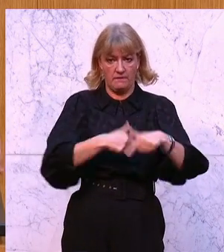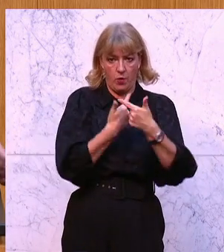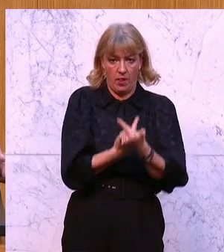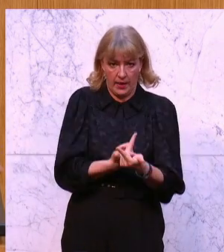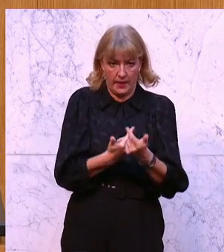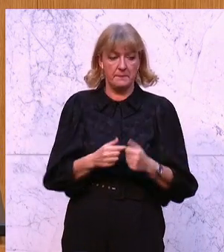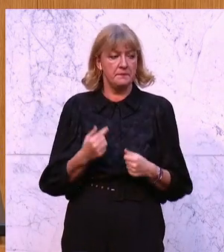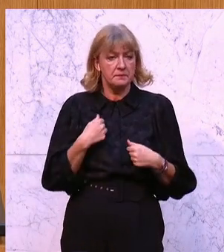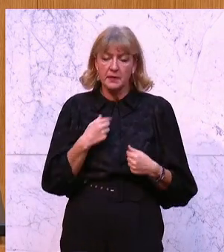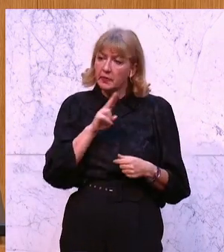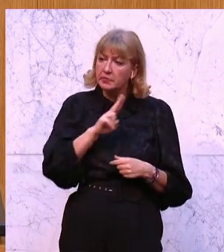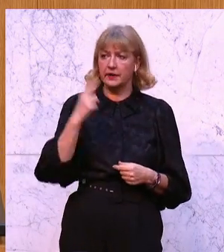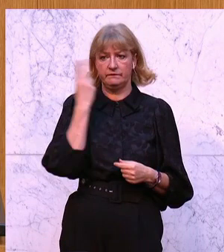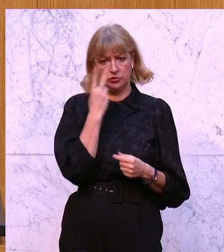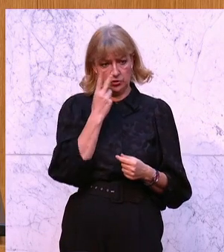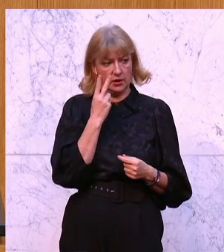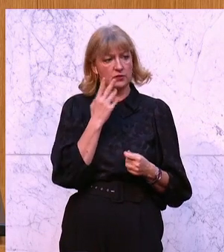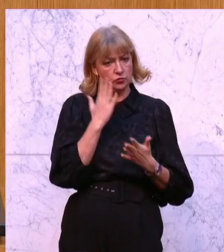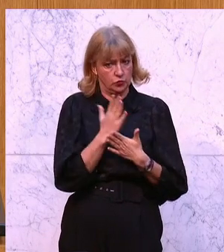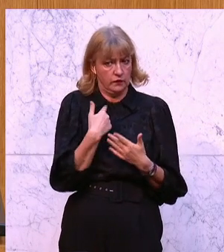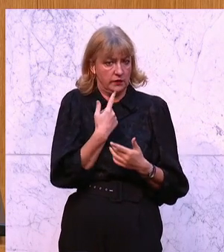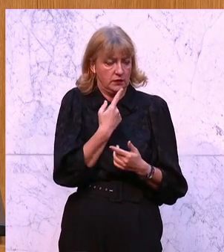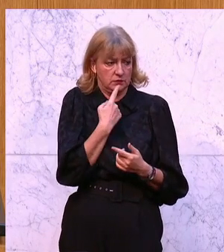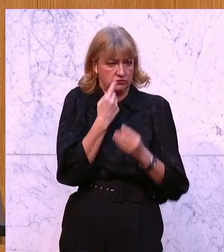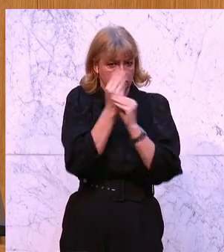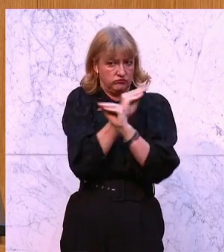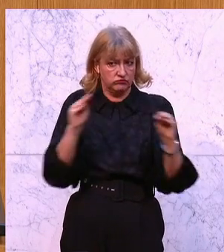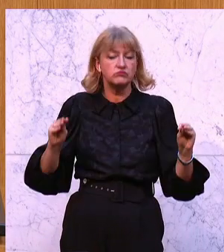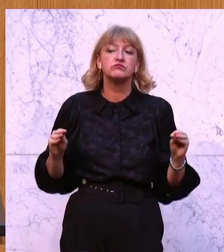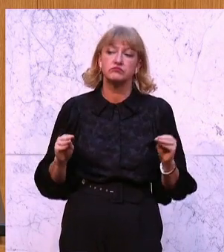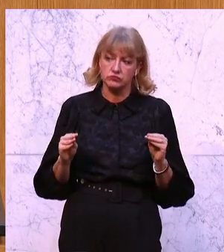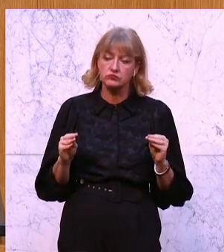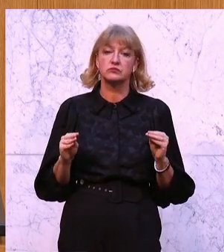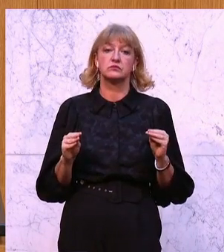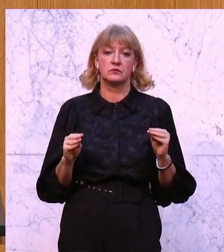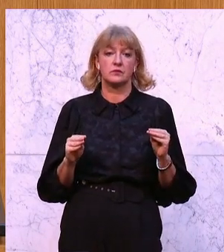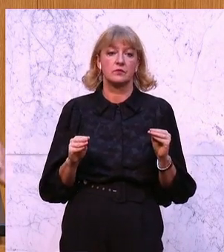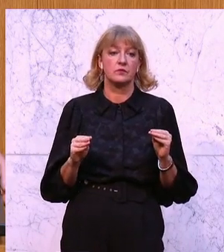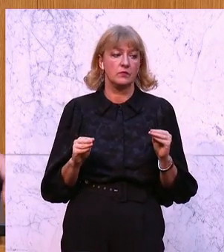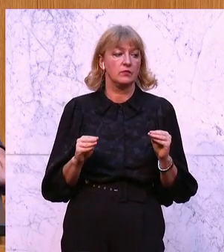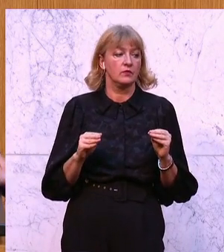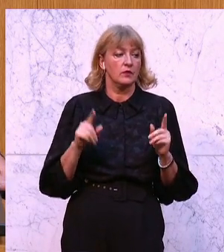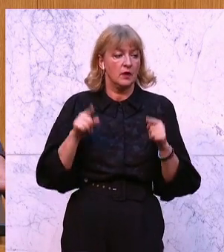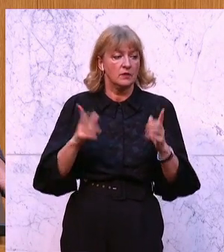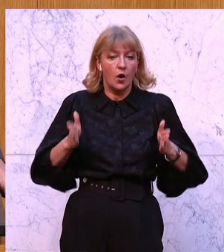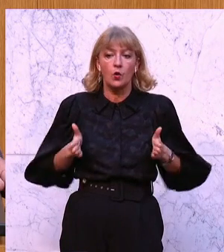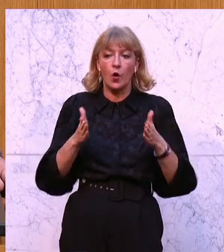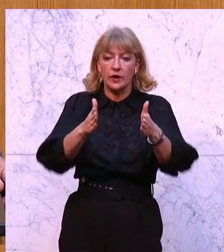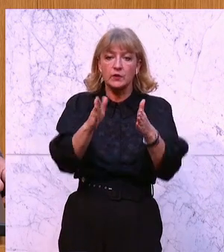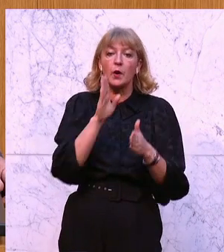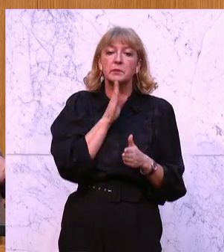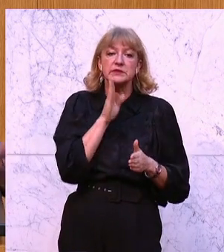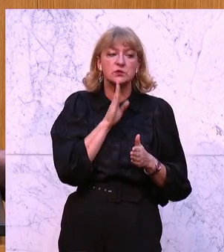wirklich nicht verstehen, und das ist halt schon angekündigt und auch gesagt worden, Sie haben die Korridor-Pensionisten